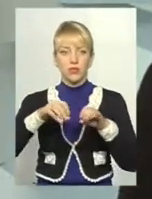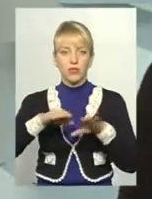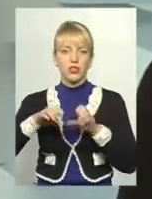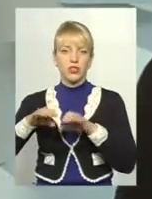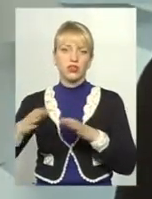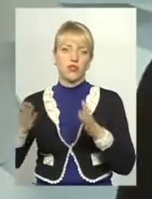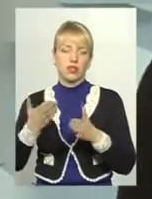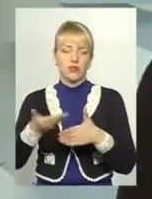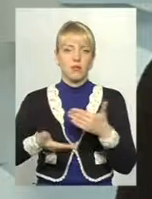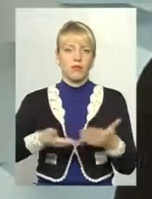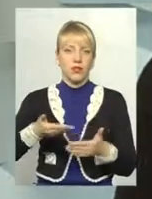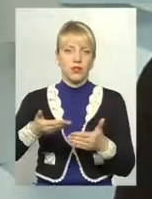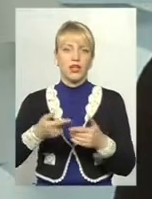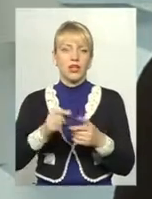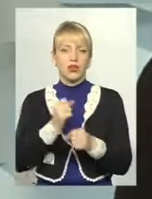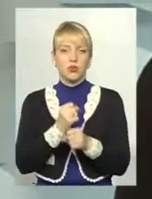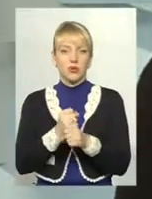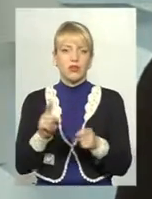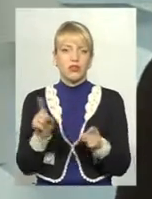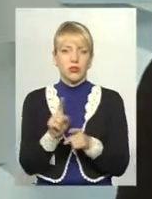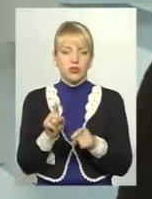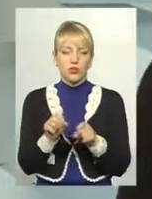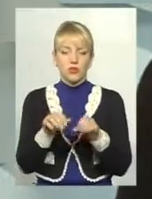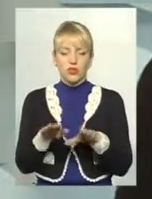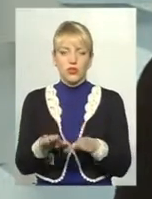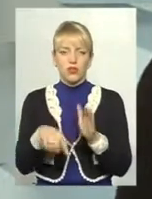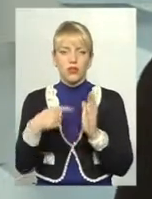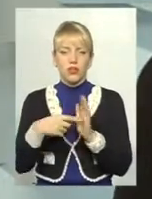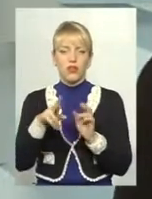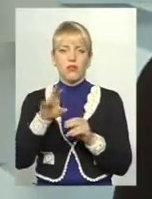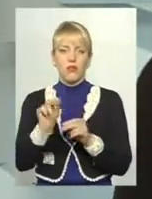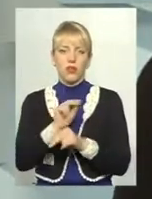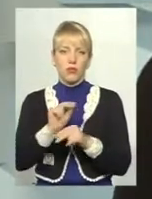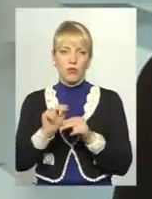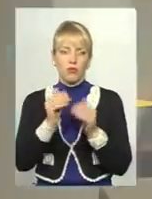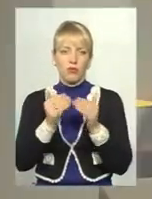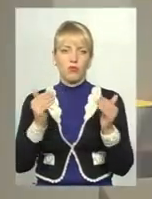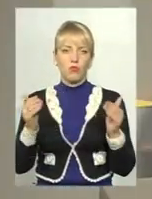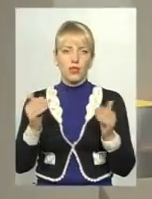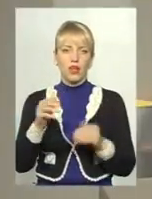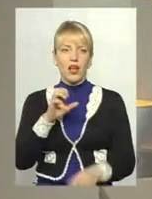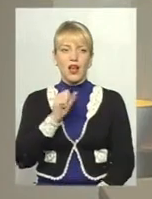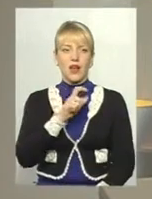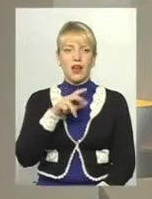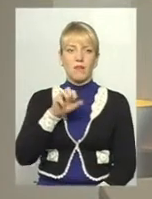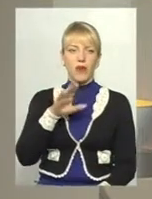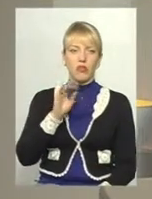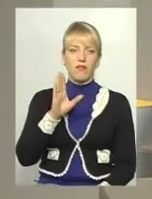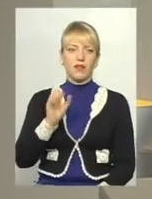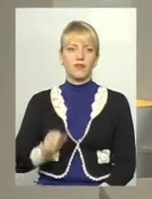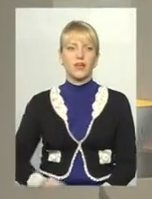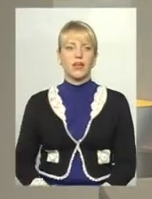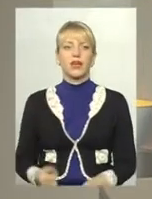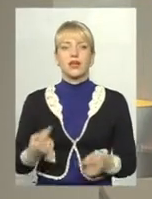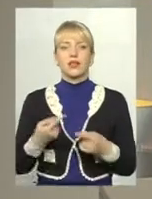кроки для того, щоб вирішити питання по ремонту саме музею, а не Ахматової. Просто це така трошки